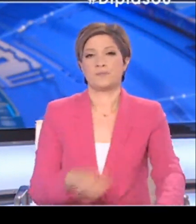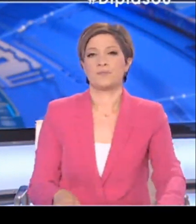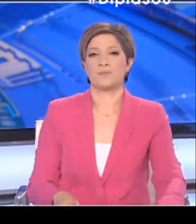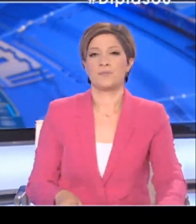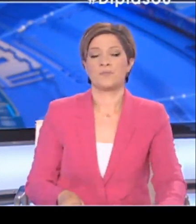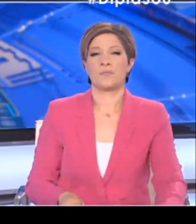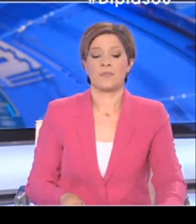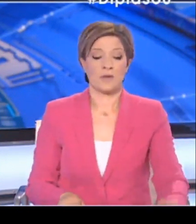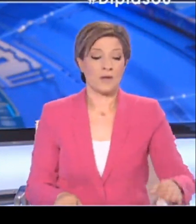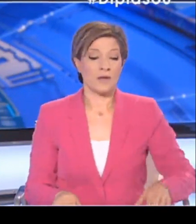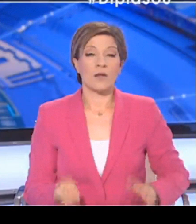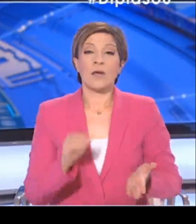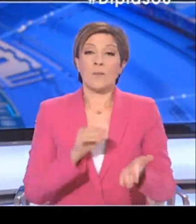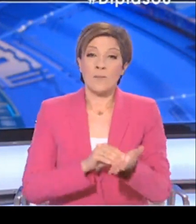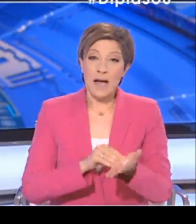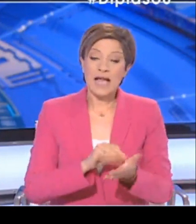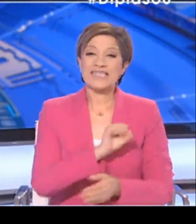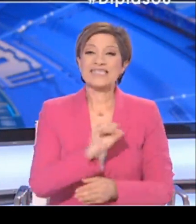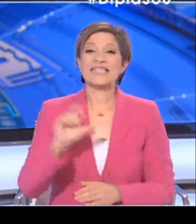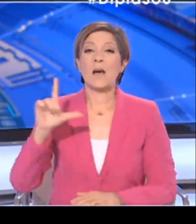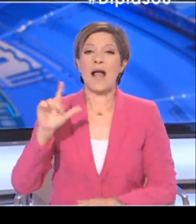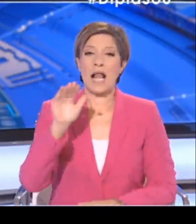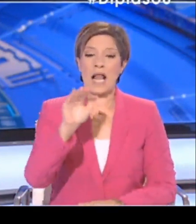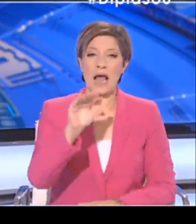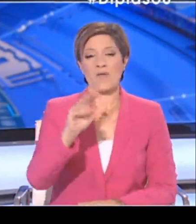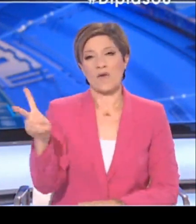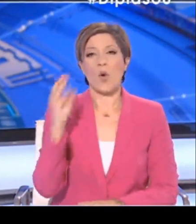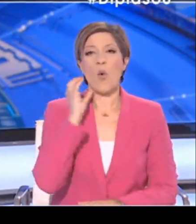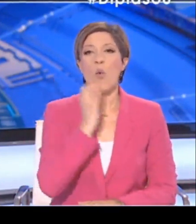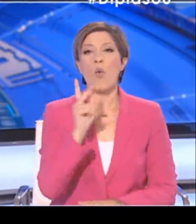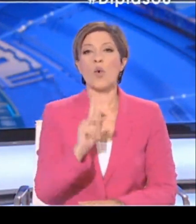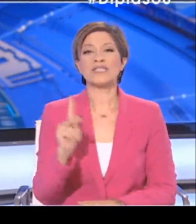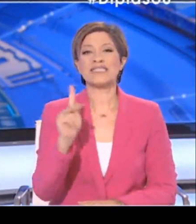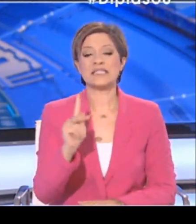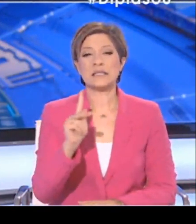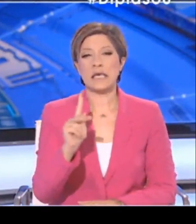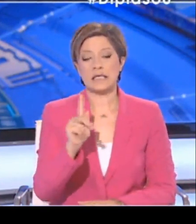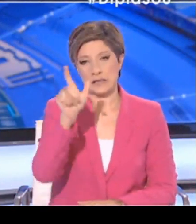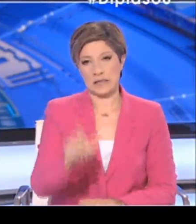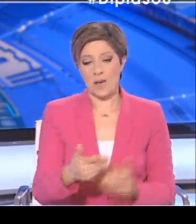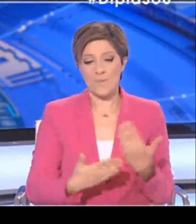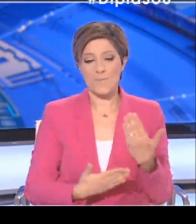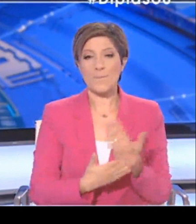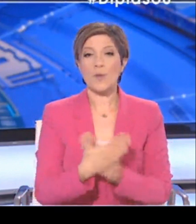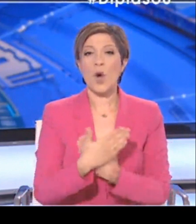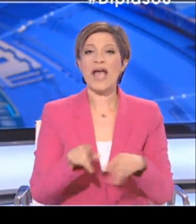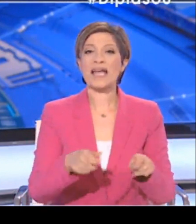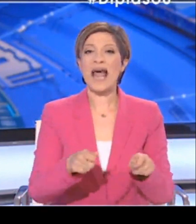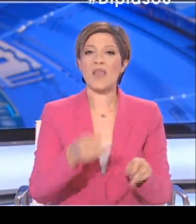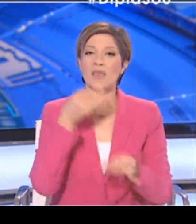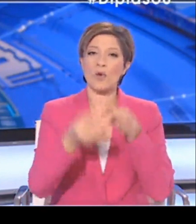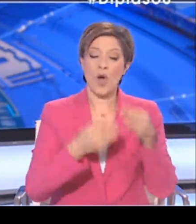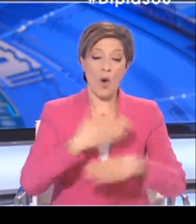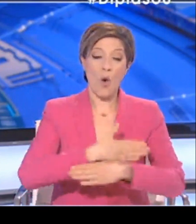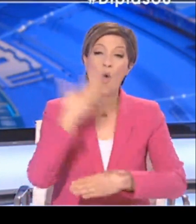Ευχαριστούμε και πάλι από το ΣΥΓΜΑ ΛΑΙΒ προς τον κύριο Κοστρίκη. Σε συνέχεια δηλώσεων σας το πρωί σε ραδιόφωνο ότι τα